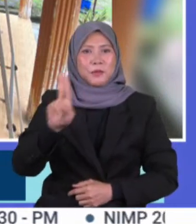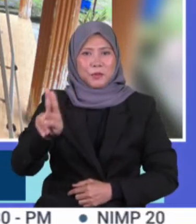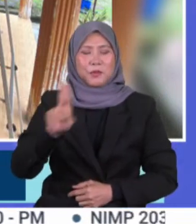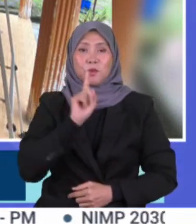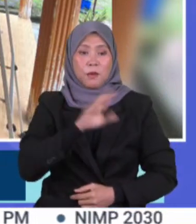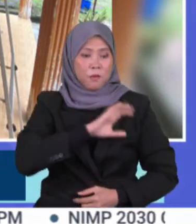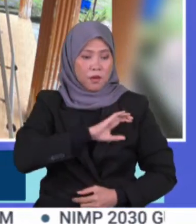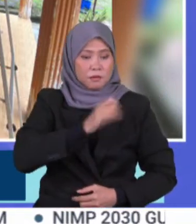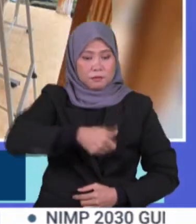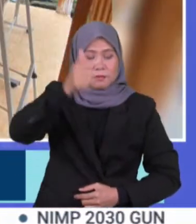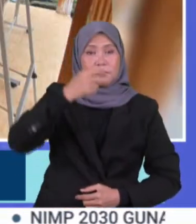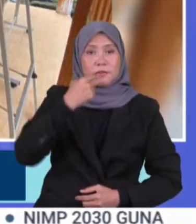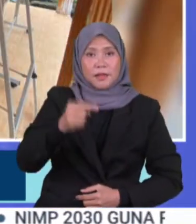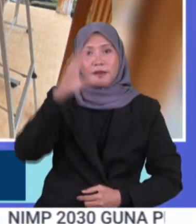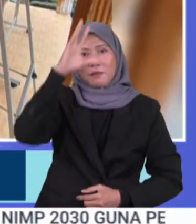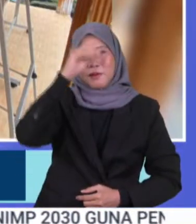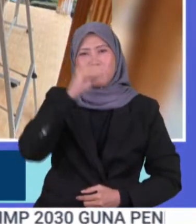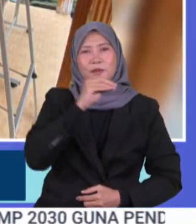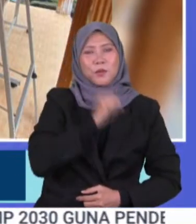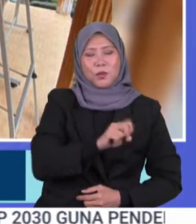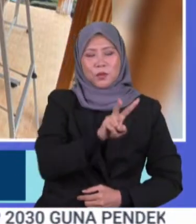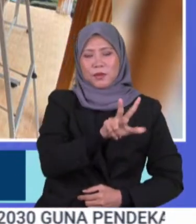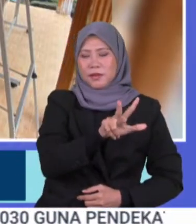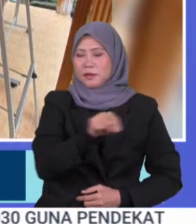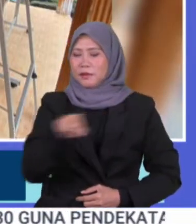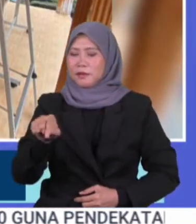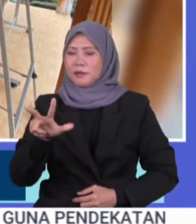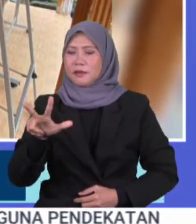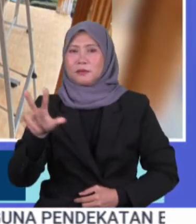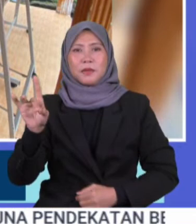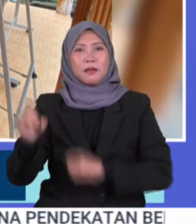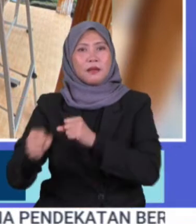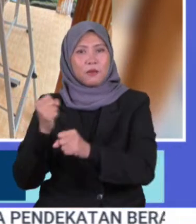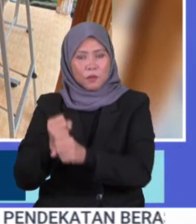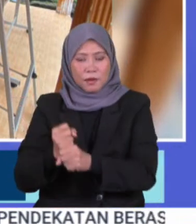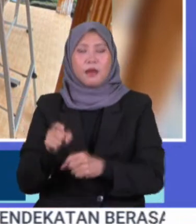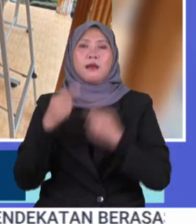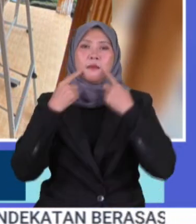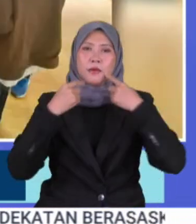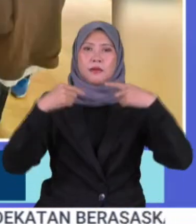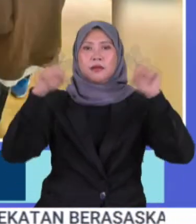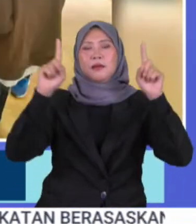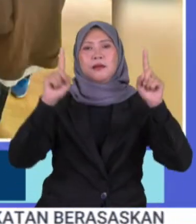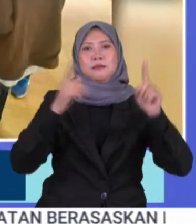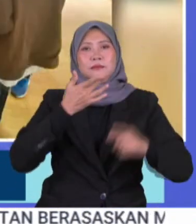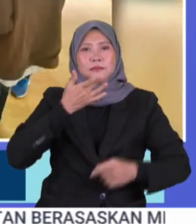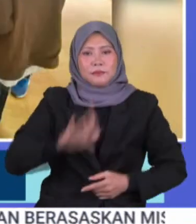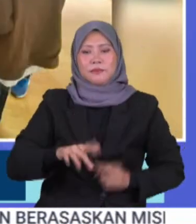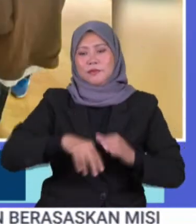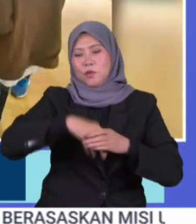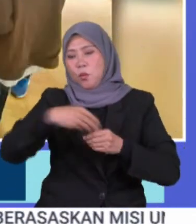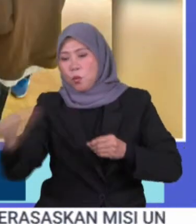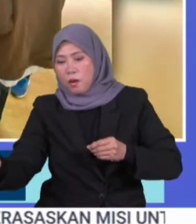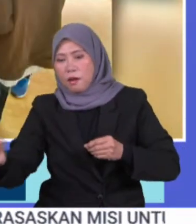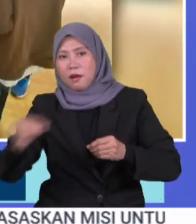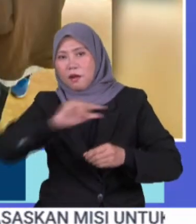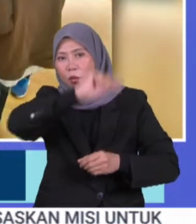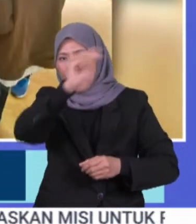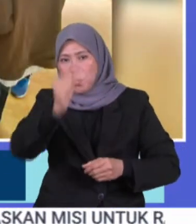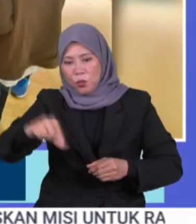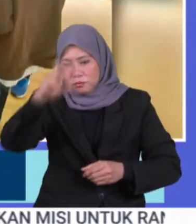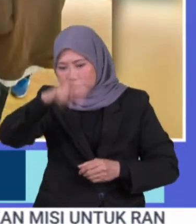Daerah memaklumkan, pendaki berusia antara 23 hingga 38 tahun itu berjaya menemui jalan keluar di latar